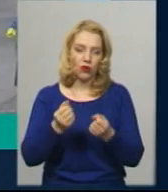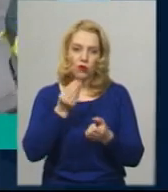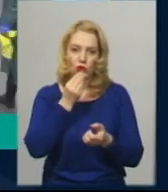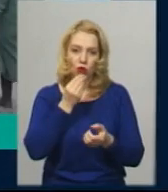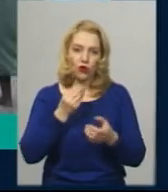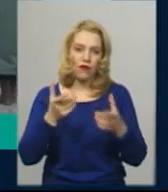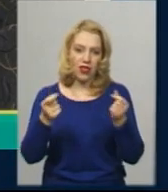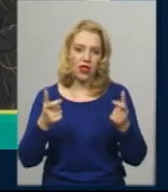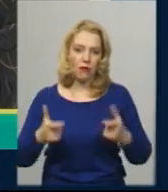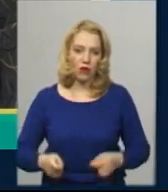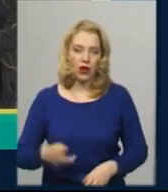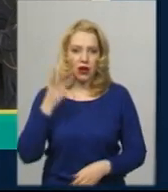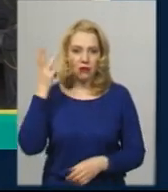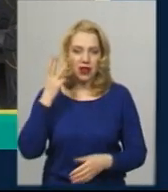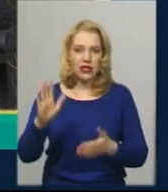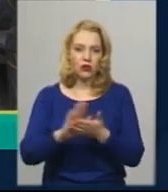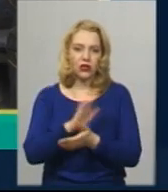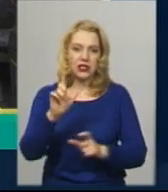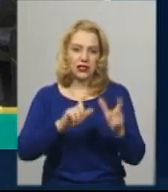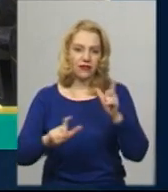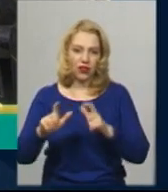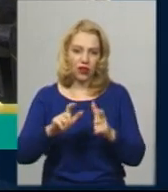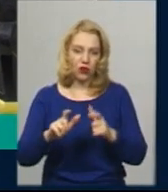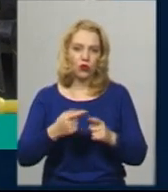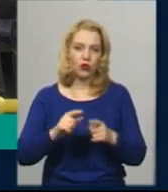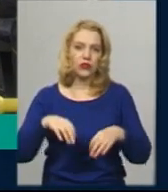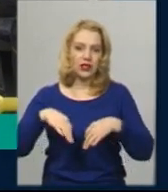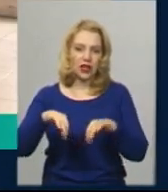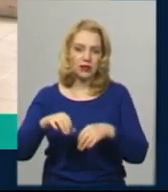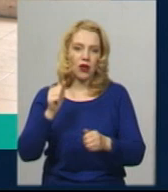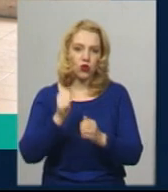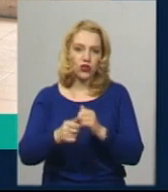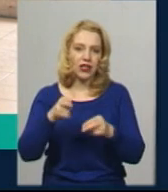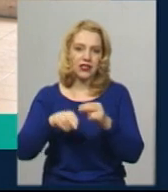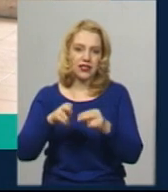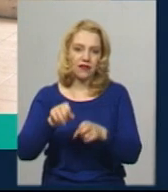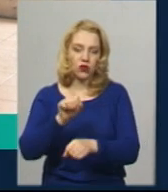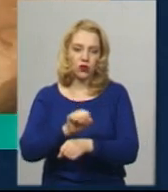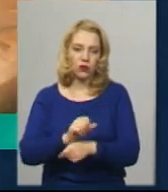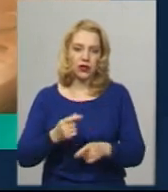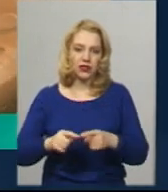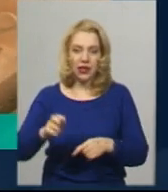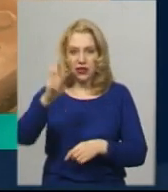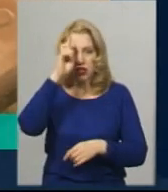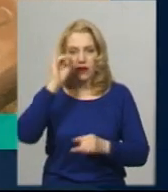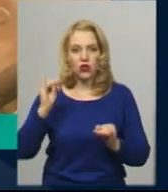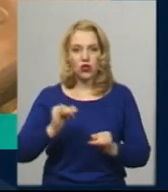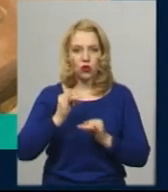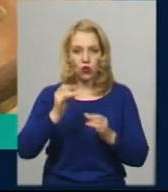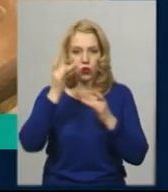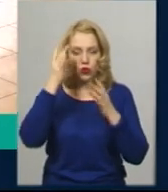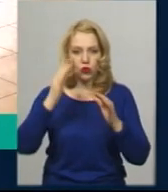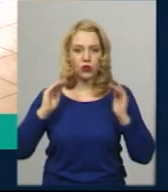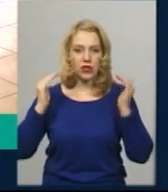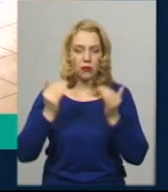У Хмельницькому дезінфікують комунальний транспорт на кожній кінцевій зупинці. У Державному історико-культурному заповіднику